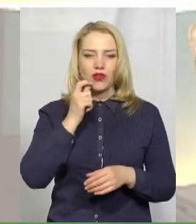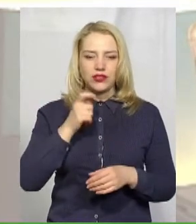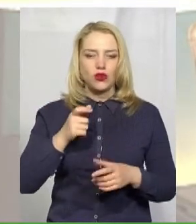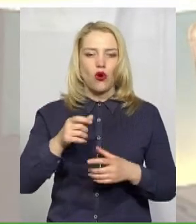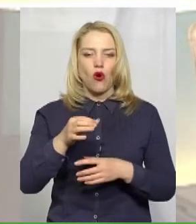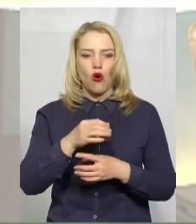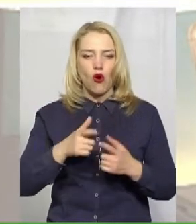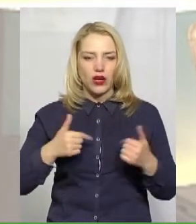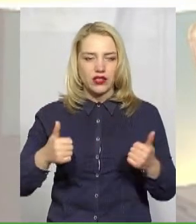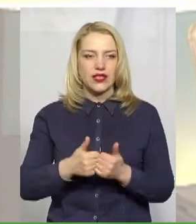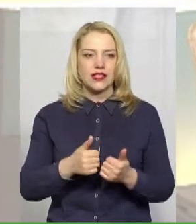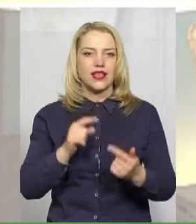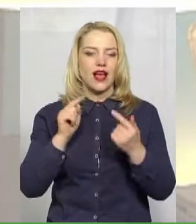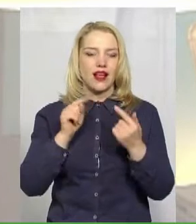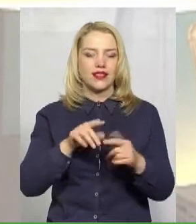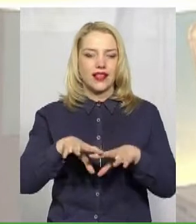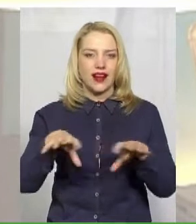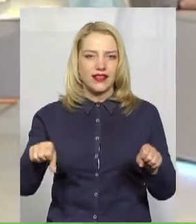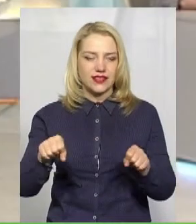«Антирейдерський центр».